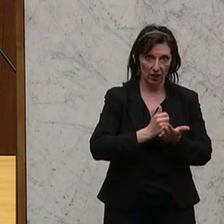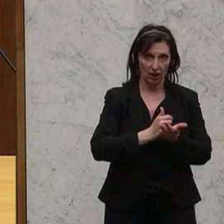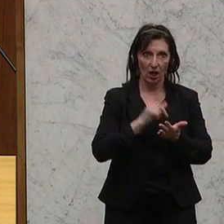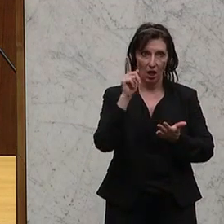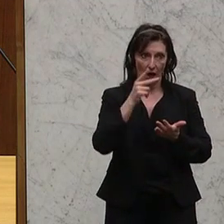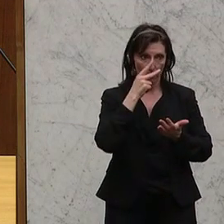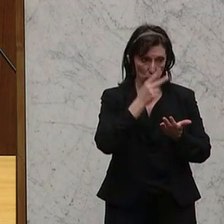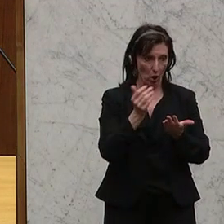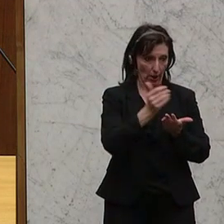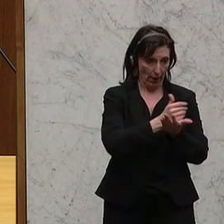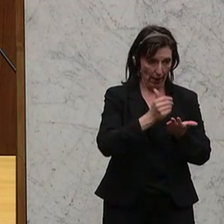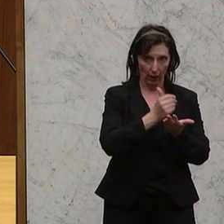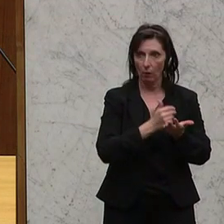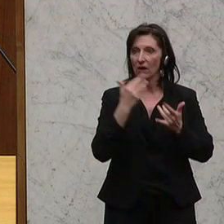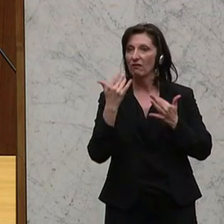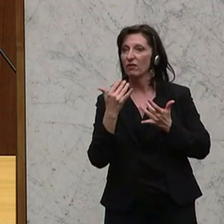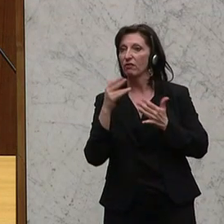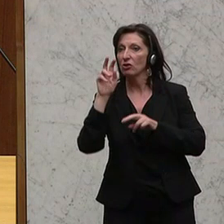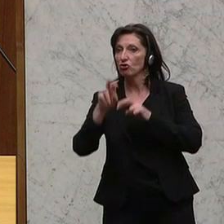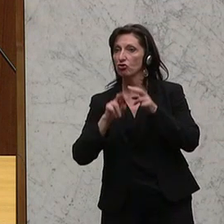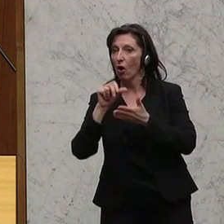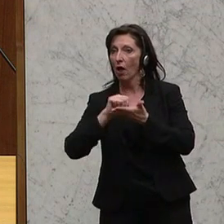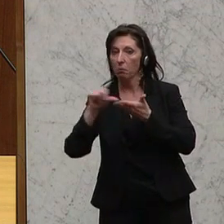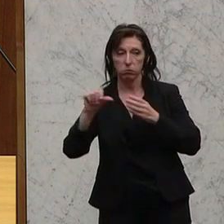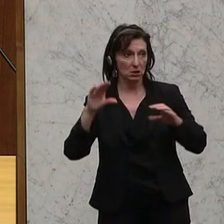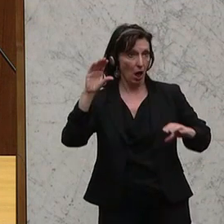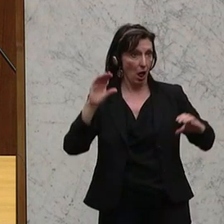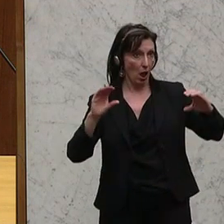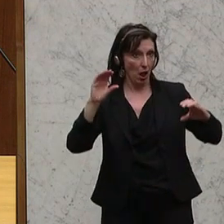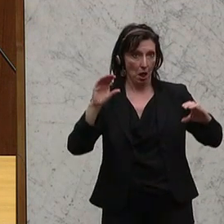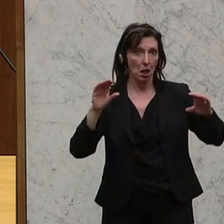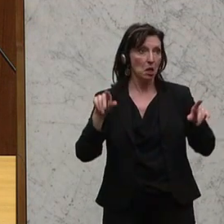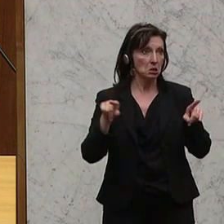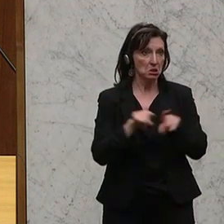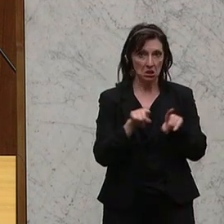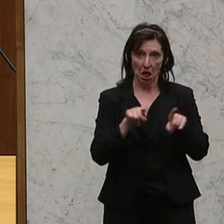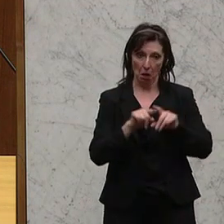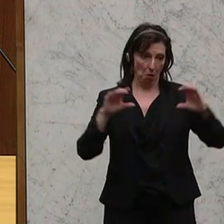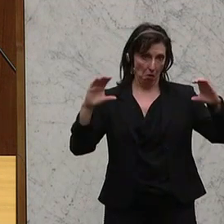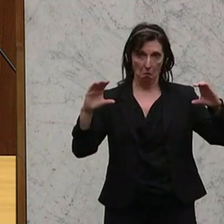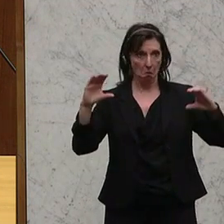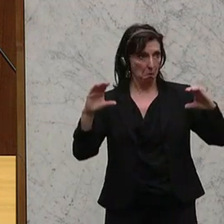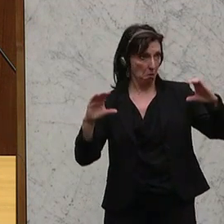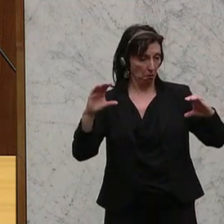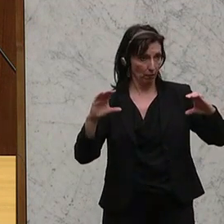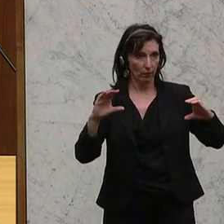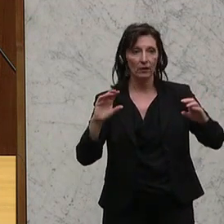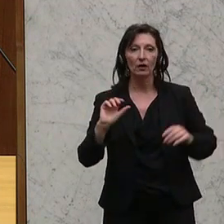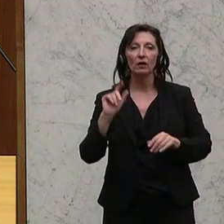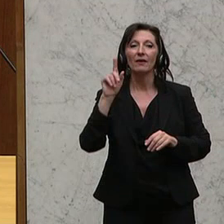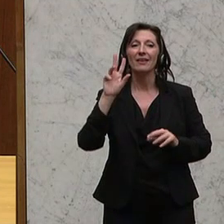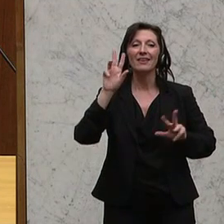an deinem Einkommen, an Abgaben und Steuern ziemlich gleich viel. Das ist jetzt der Grund, wenn man bei den